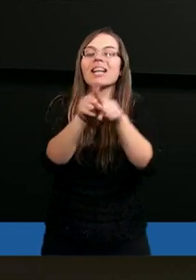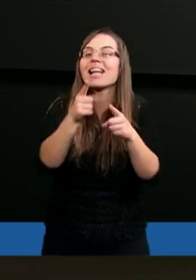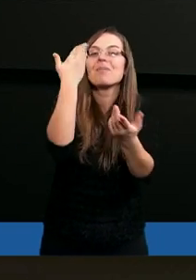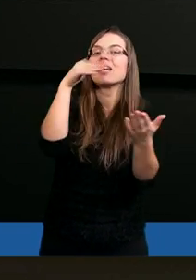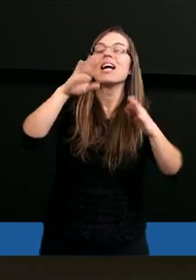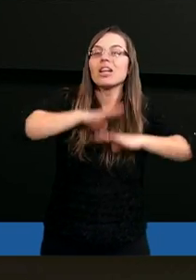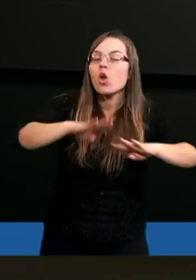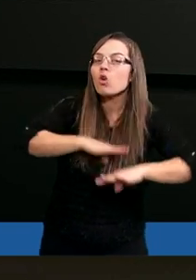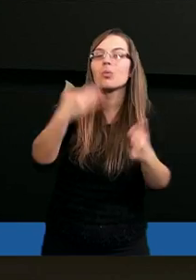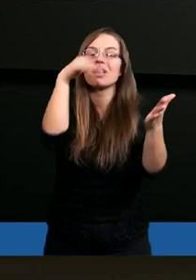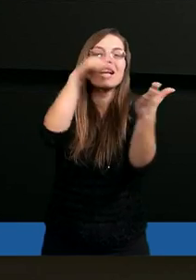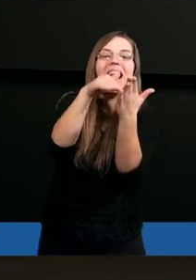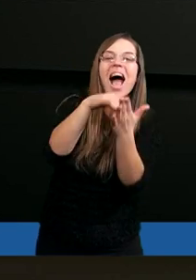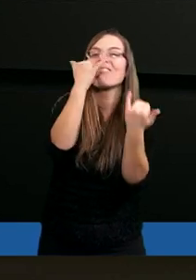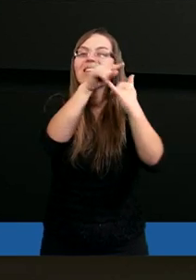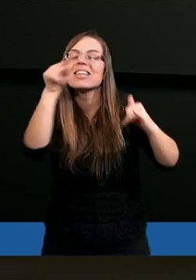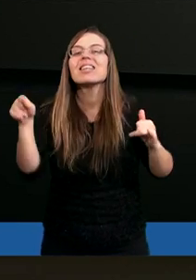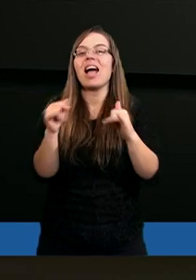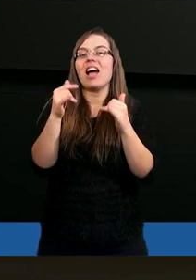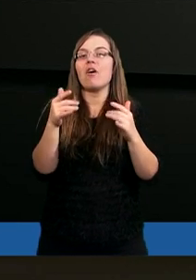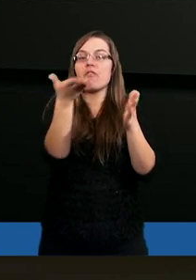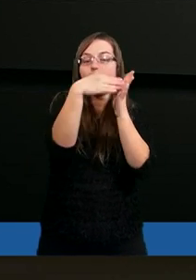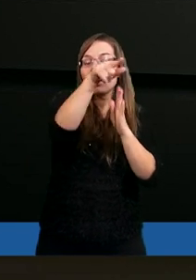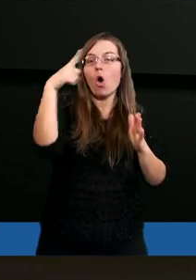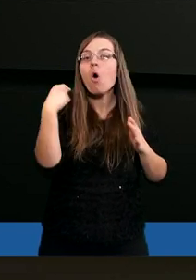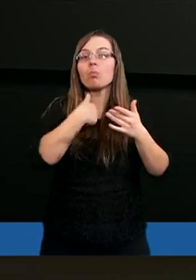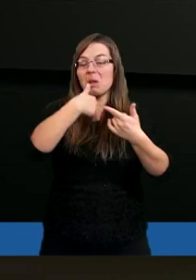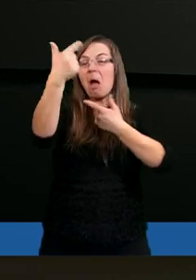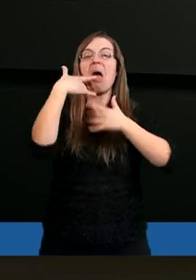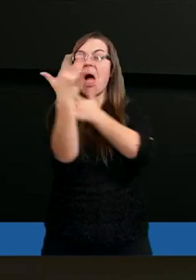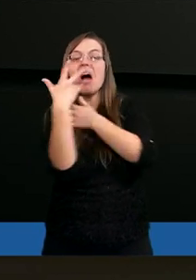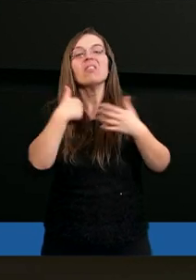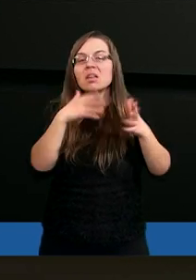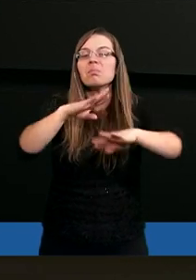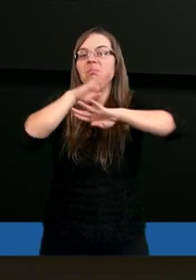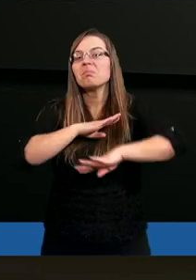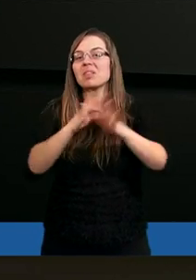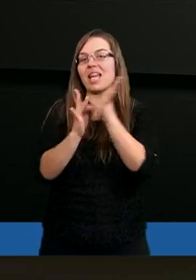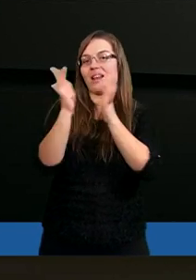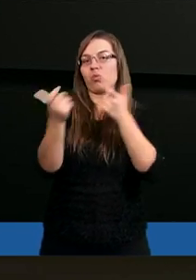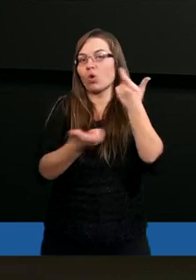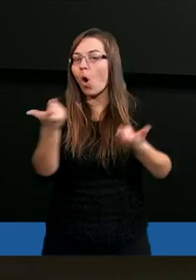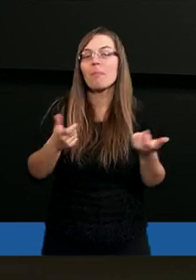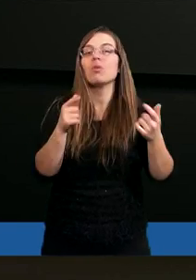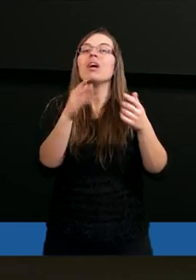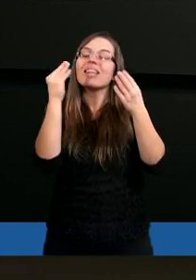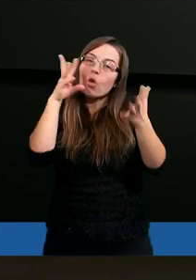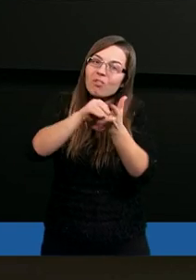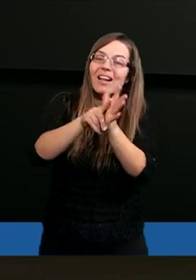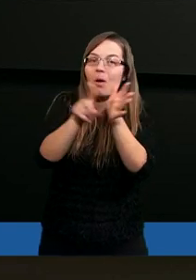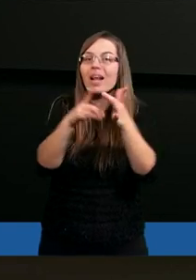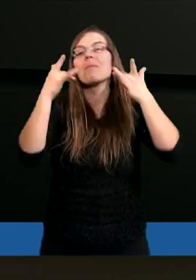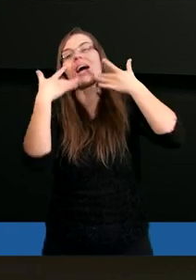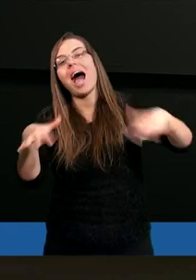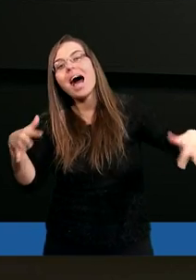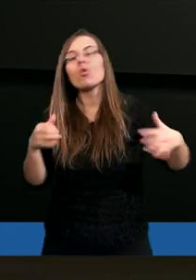nienawiść, niechęć ze strony innych osób. Doświadczał i radości, i